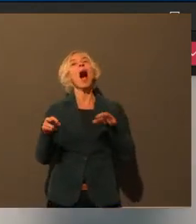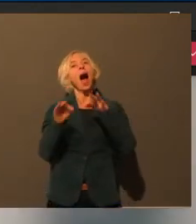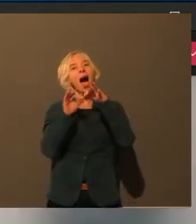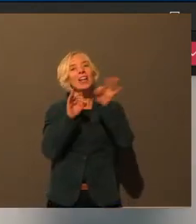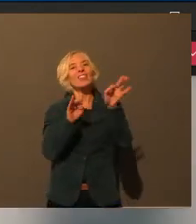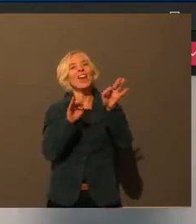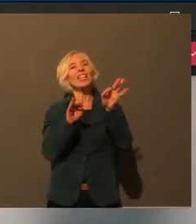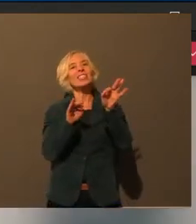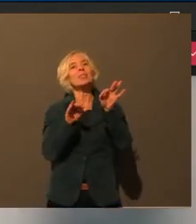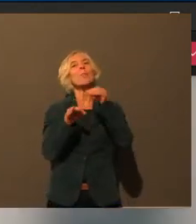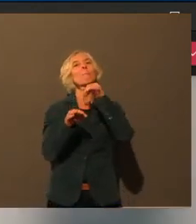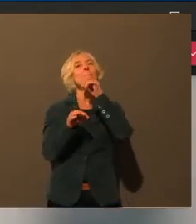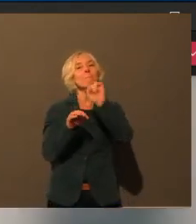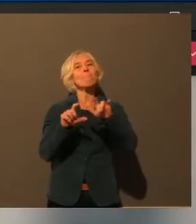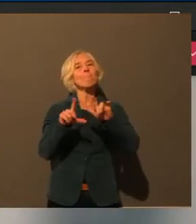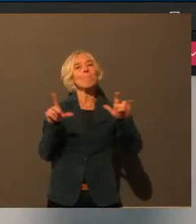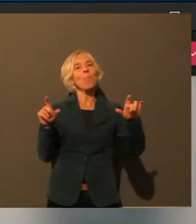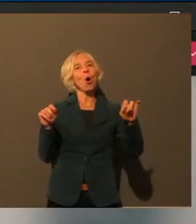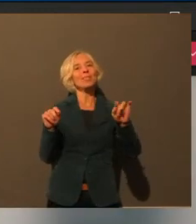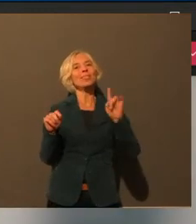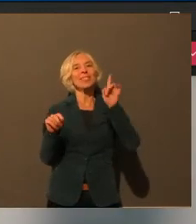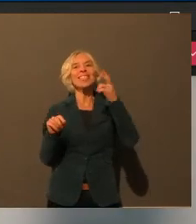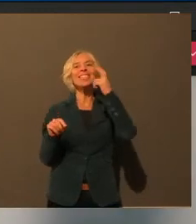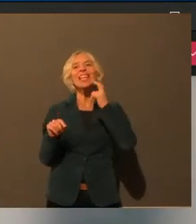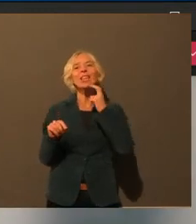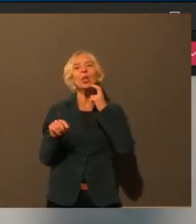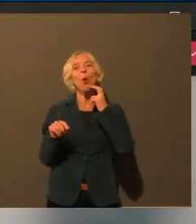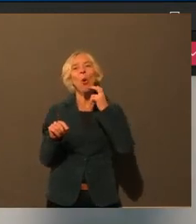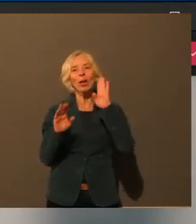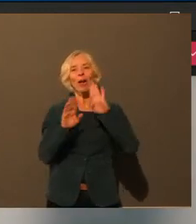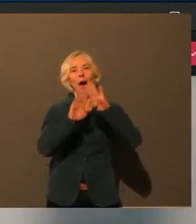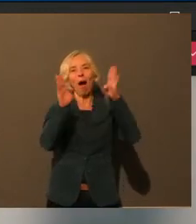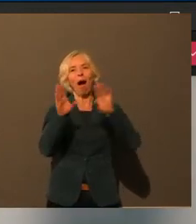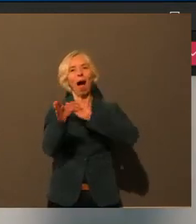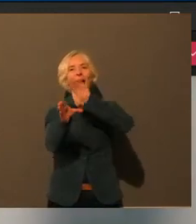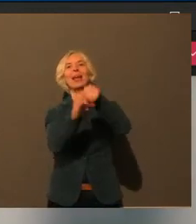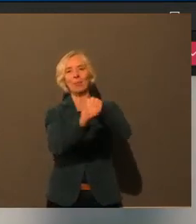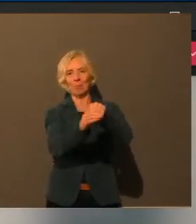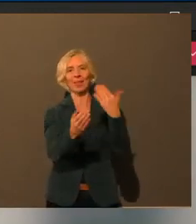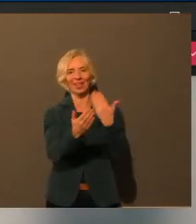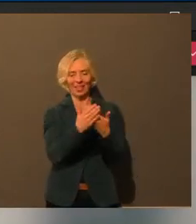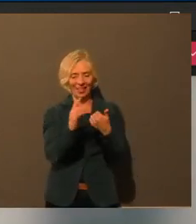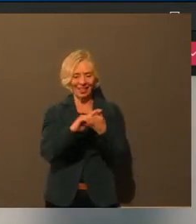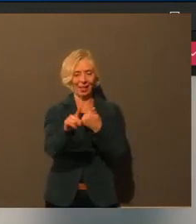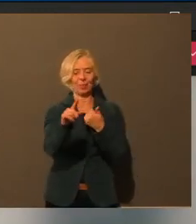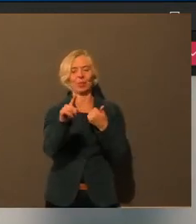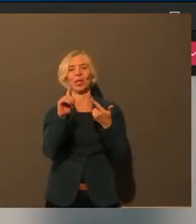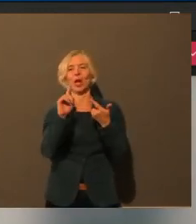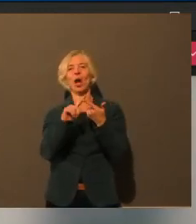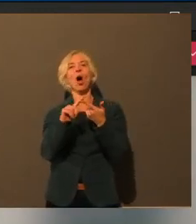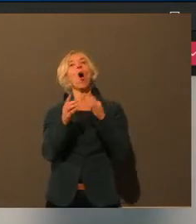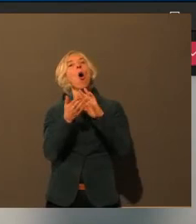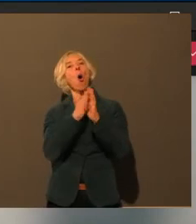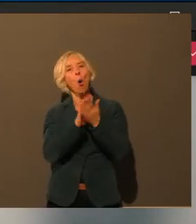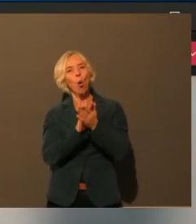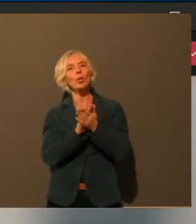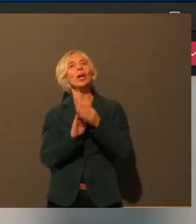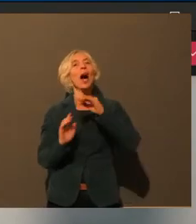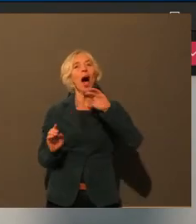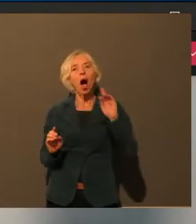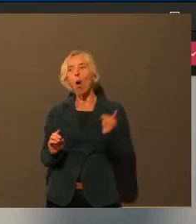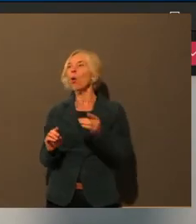worden. Und es gibt ja auch die Möglichkeit, so Ratsch am Telefon, also wenn jemand Zeit hat, eben auch als